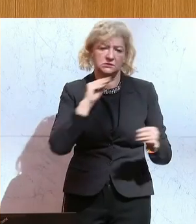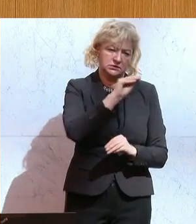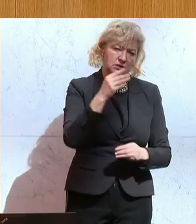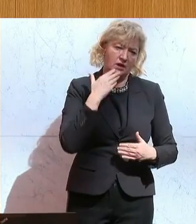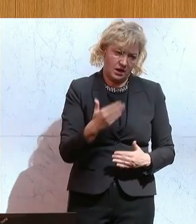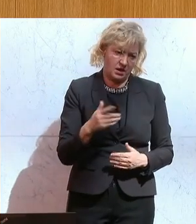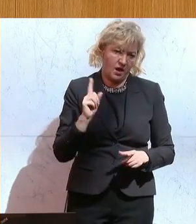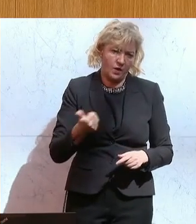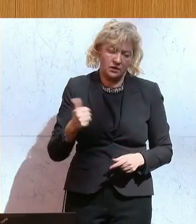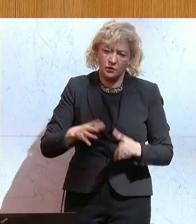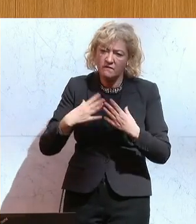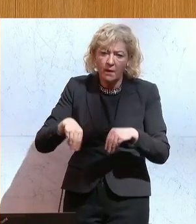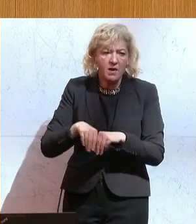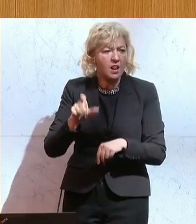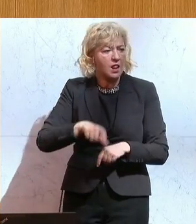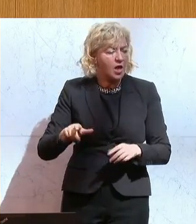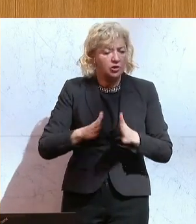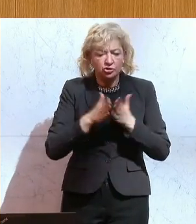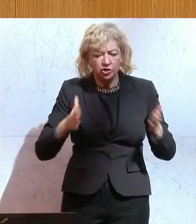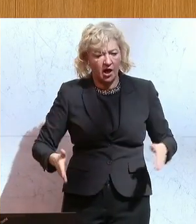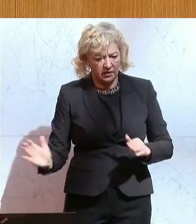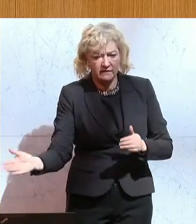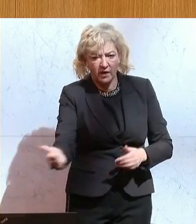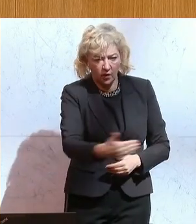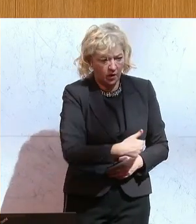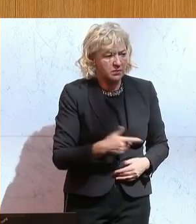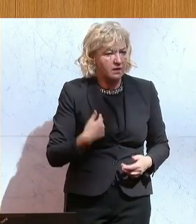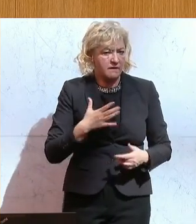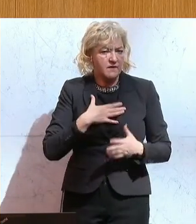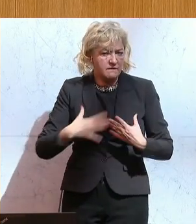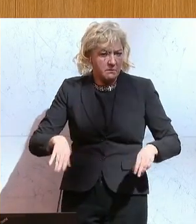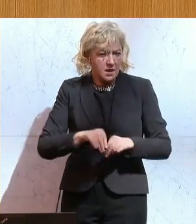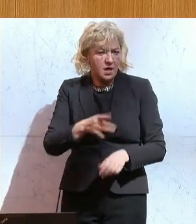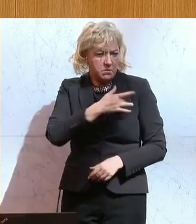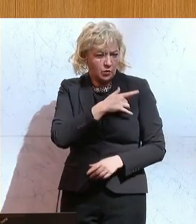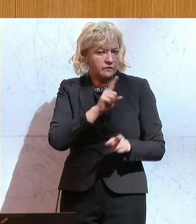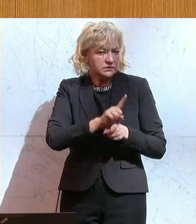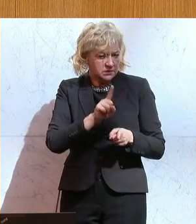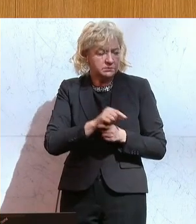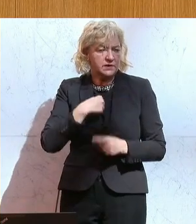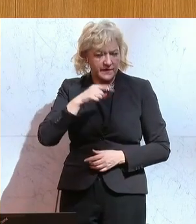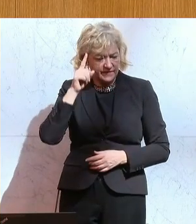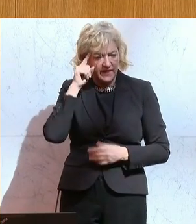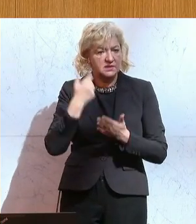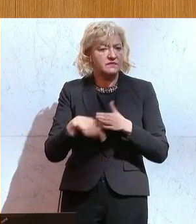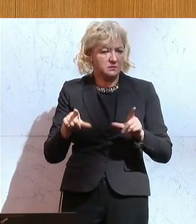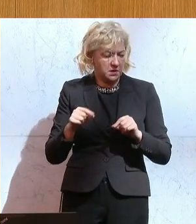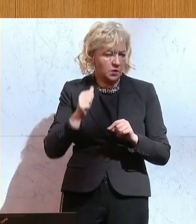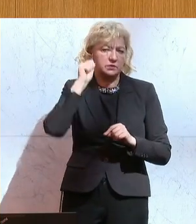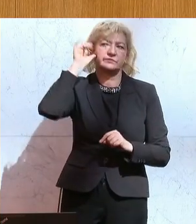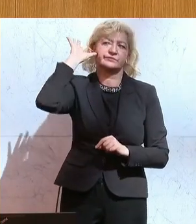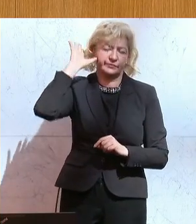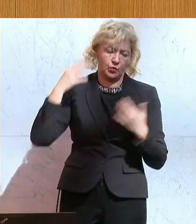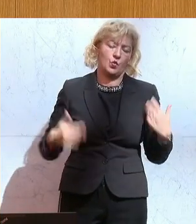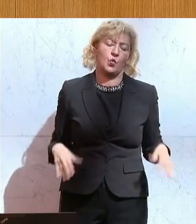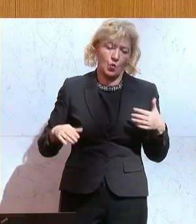jetzt den Schaden wegräumen. Ich bin in der eigenen Familie diesbezüglich betroffen. Ich weiß, was das die letzten Tage geheißen hat und da